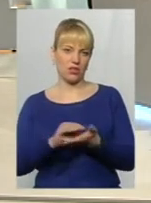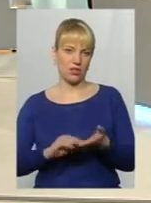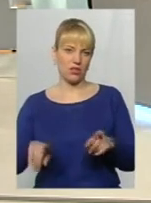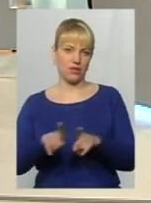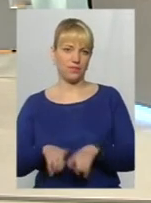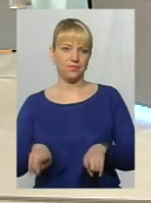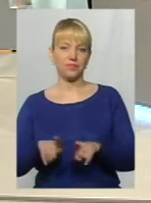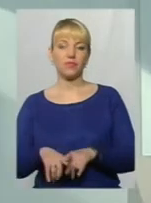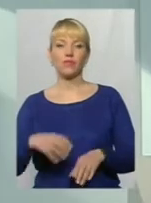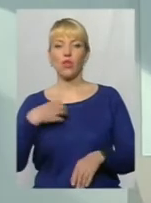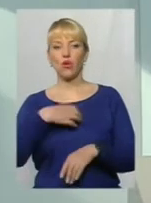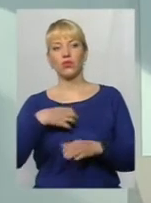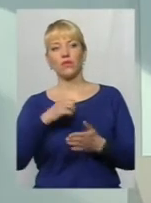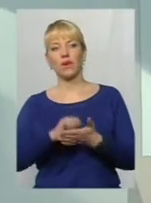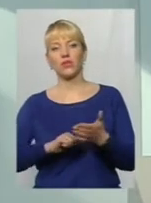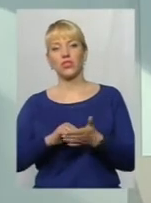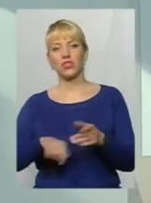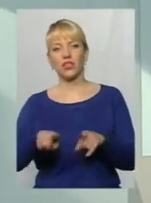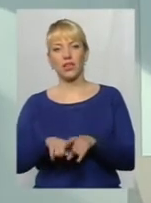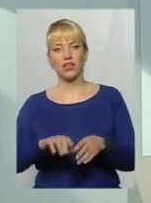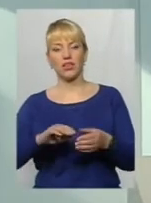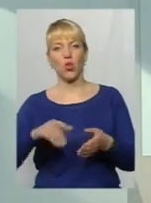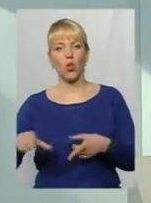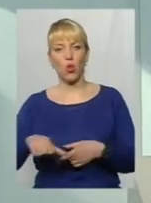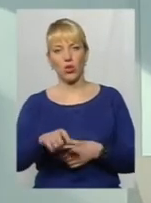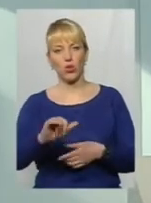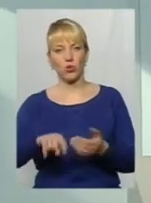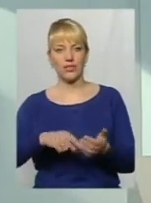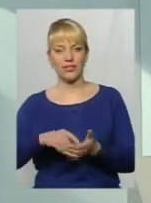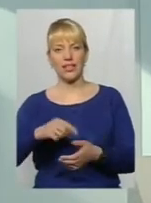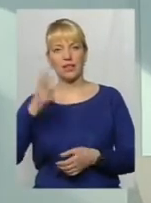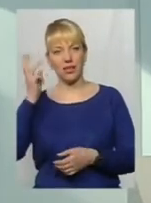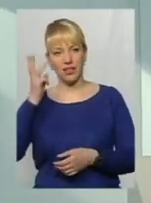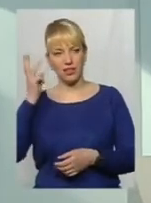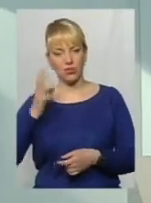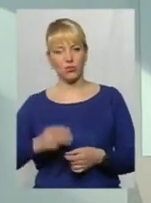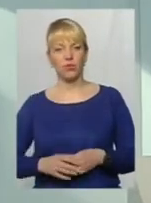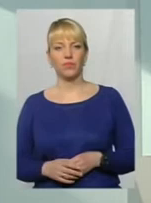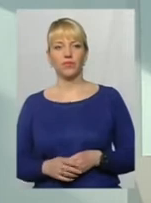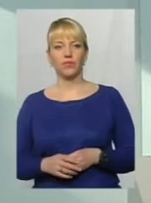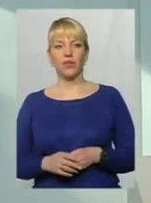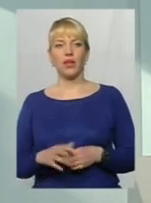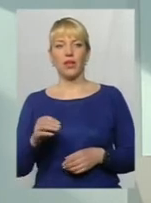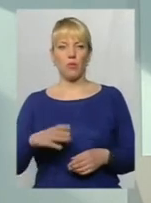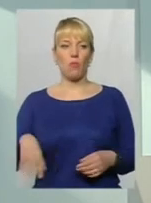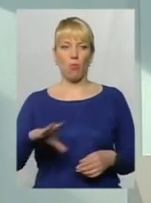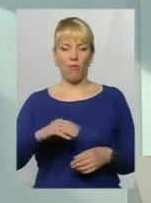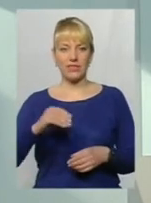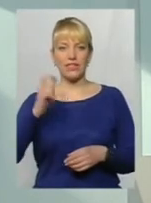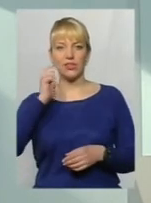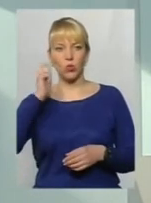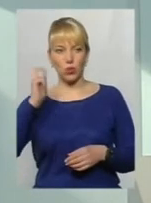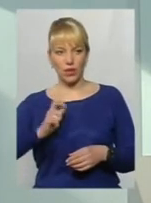основна причина таких доріг в місті Хмельницькому, ну, і, мабуть, що і по всій Україні,